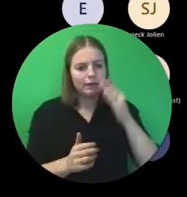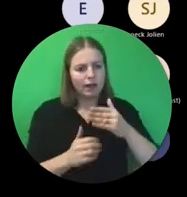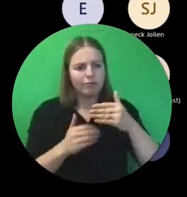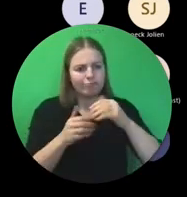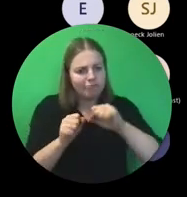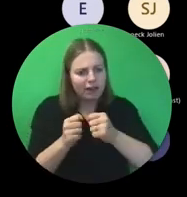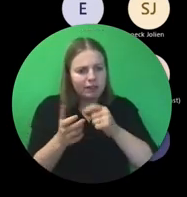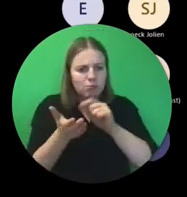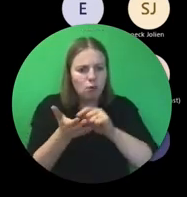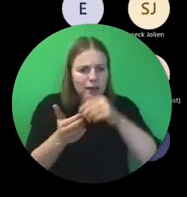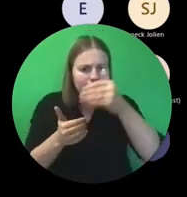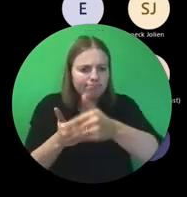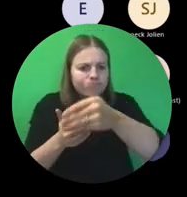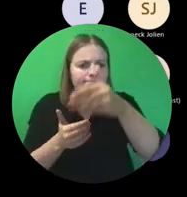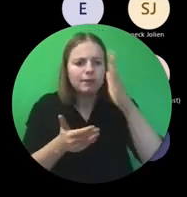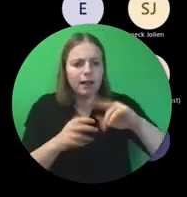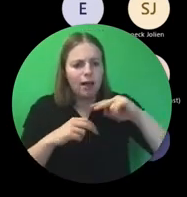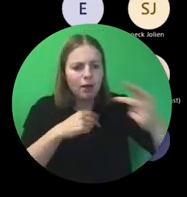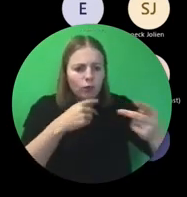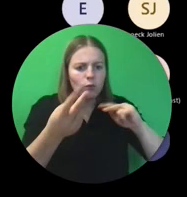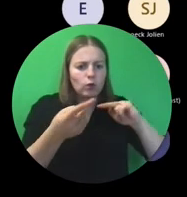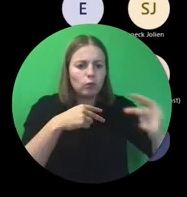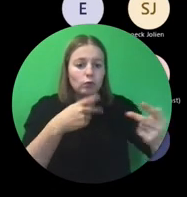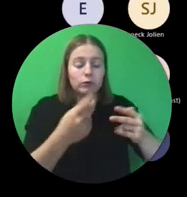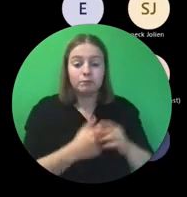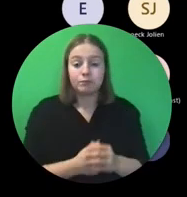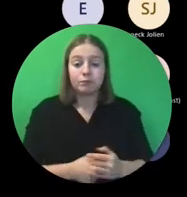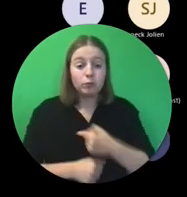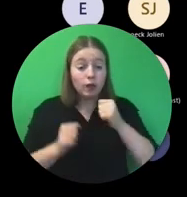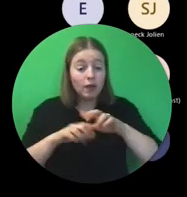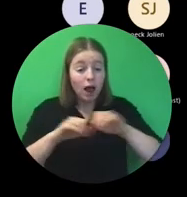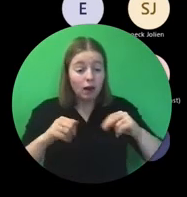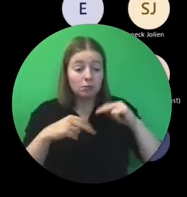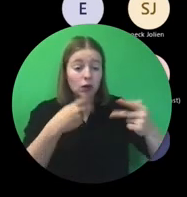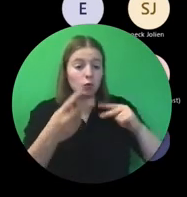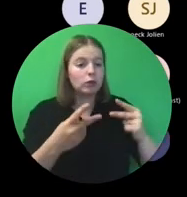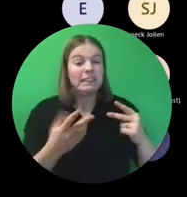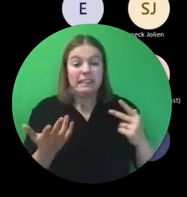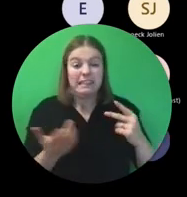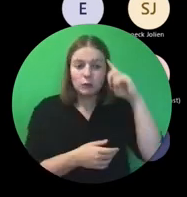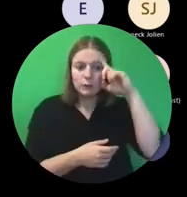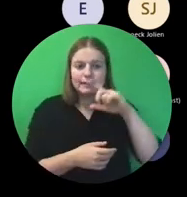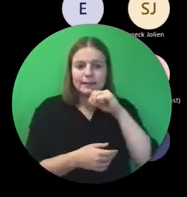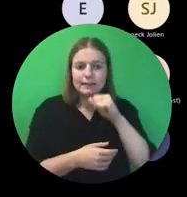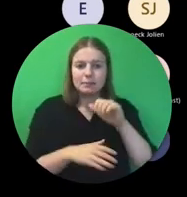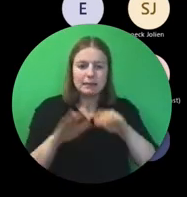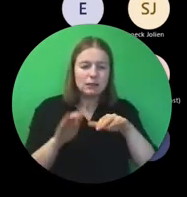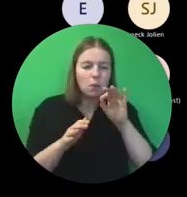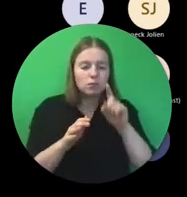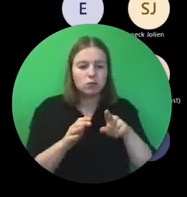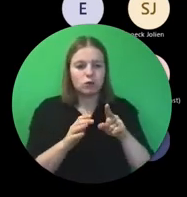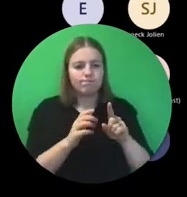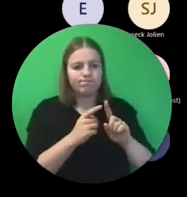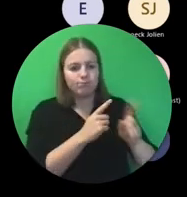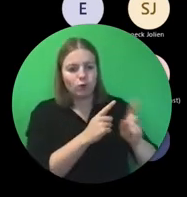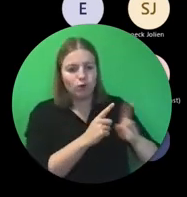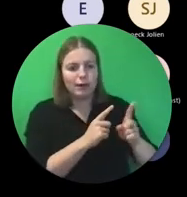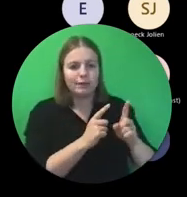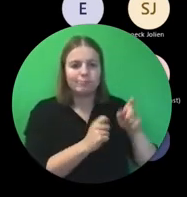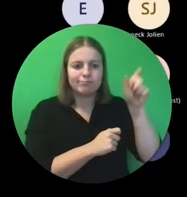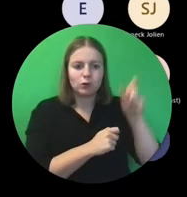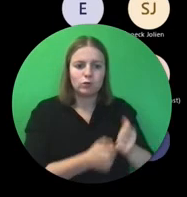vaste momenten. Gaan we alles kunnen beantwoorden? Dat weet ik niet. Soms gaan we misschien moeten doorverwijzen naar je